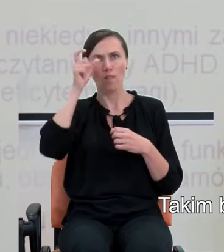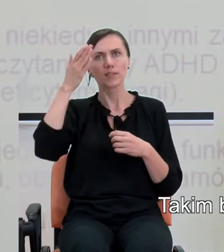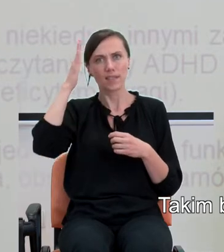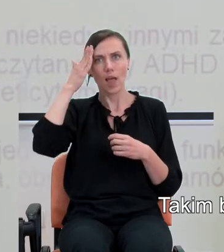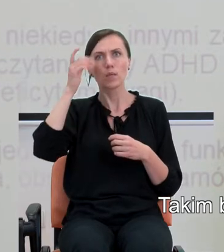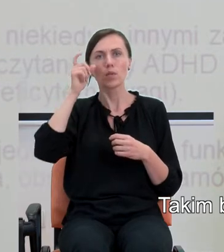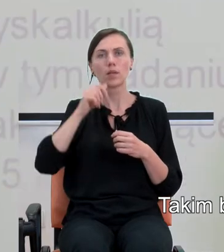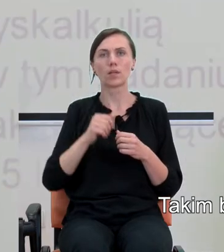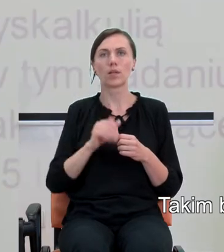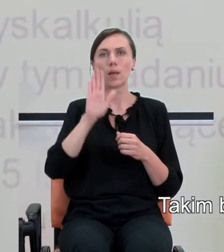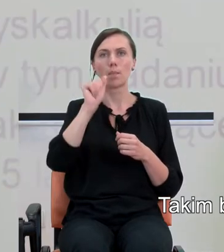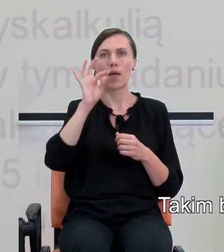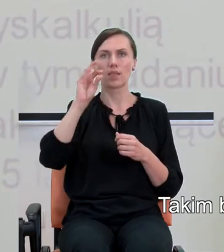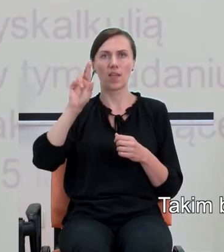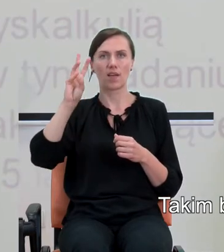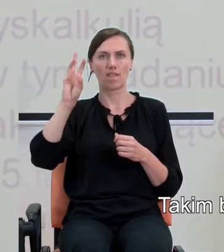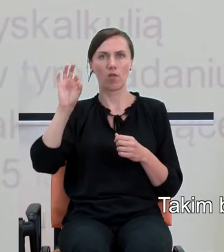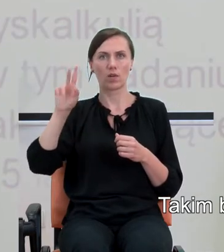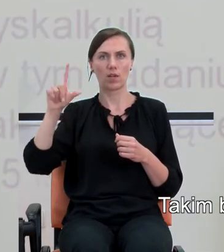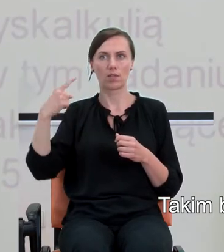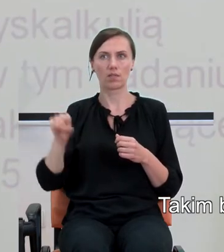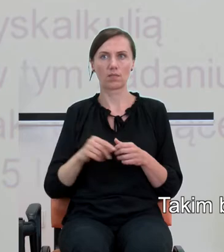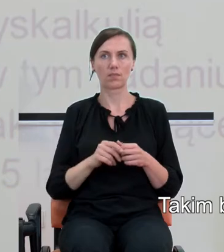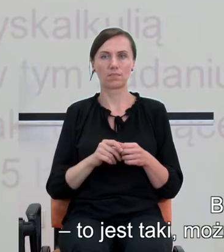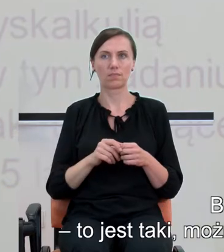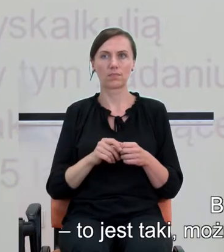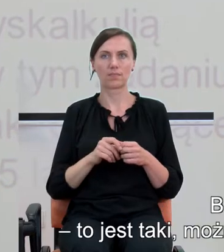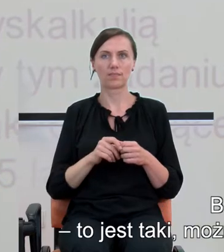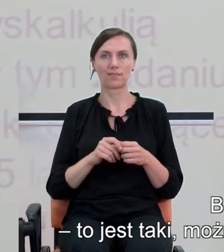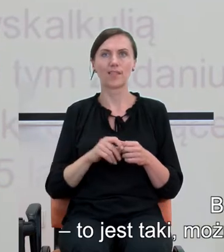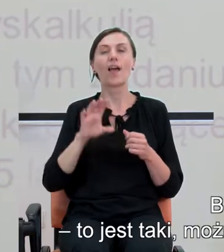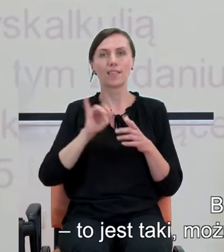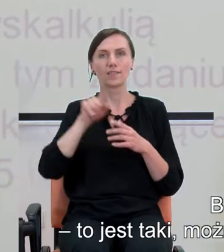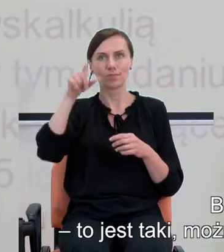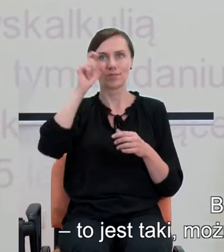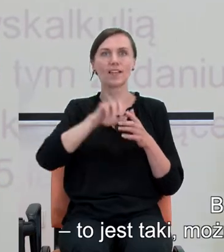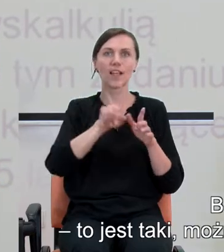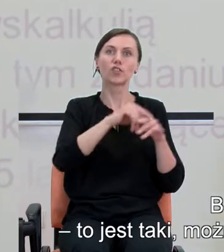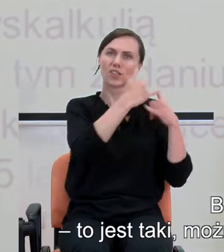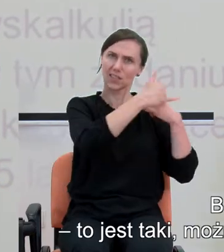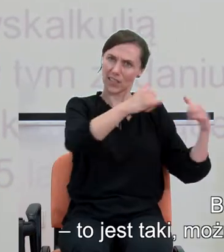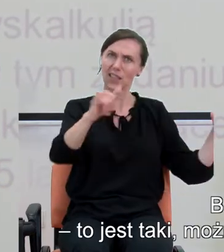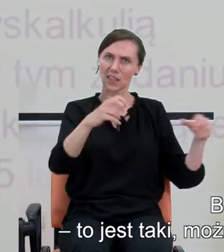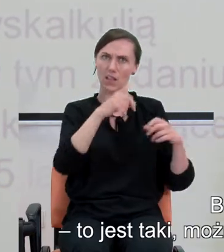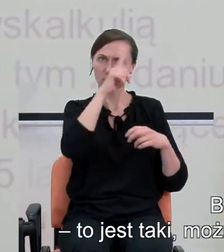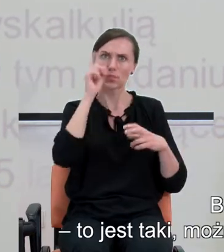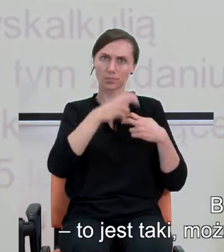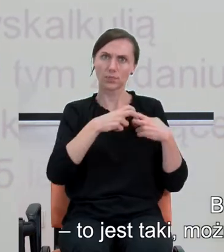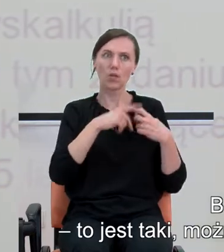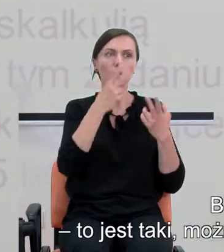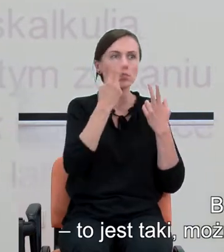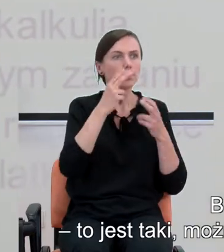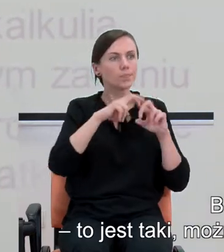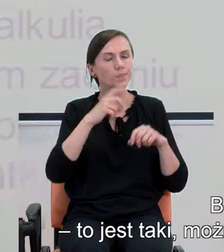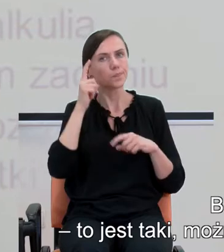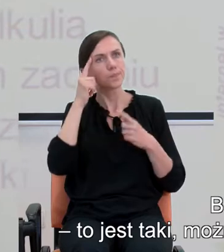Brian Butterworth. Butterworth i inni badacze poszukują, to